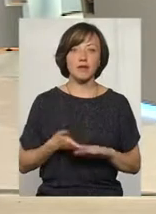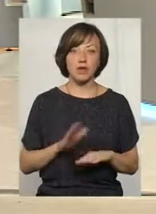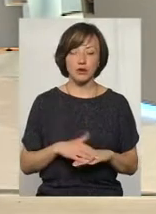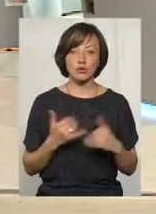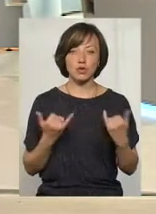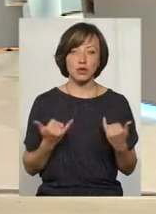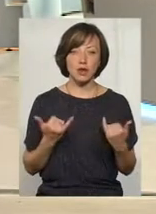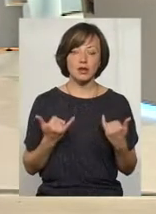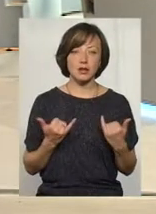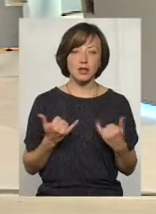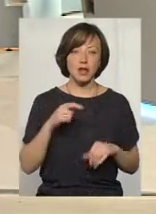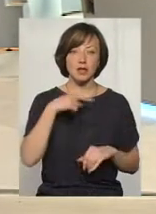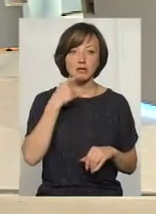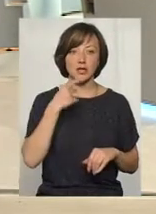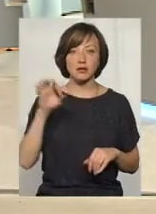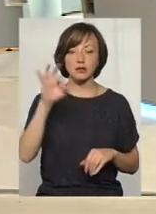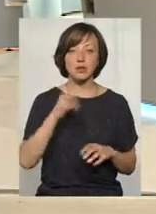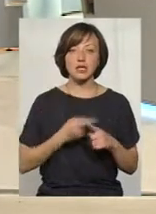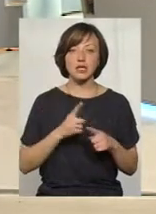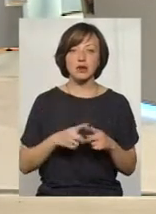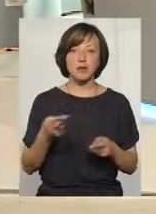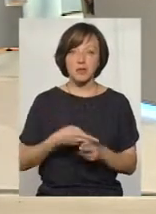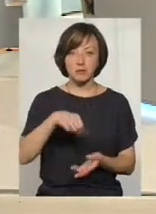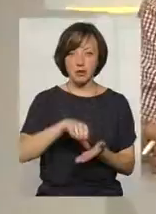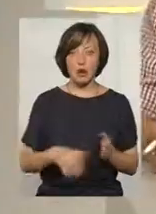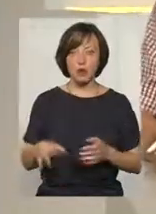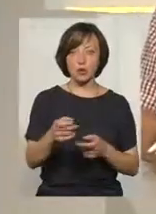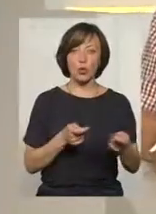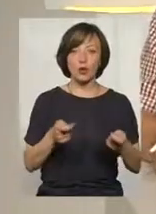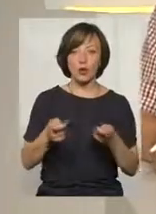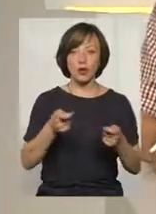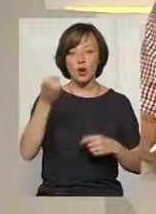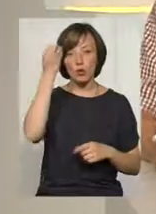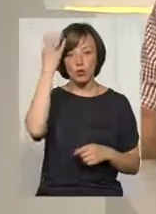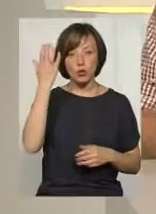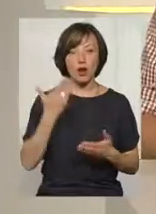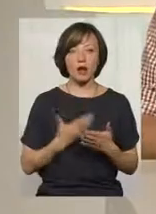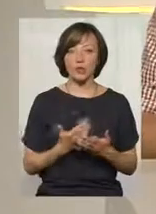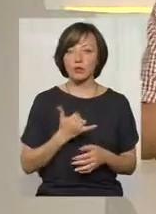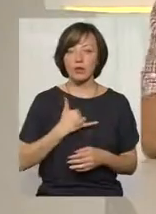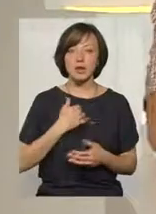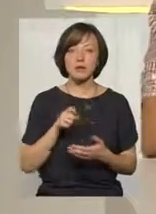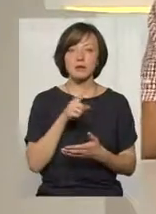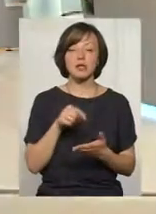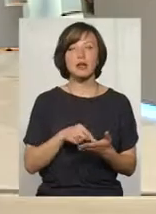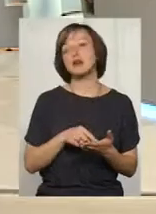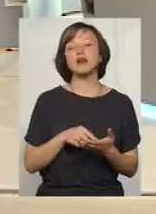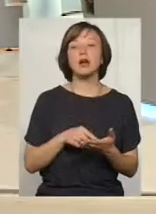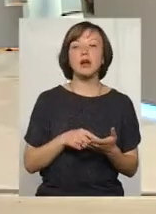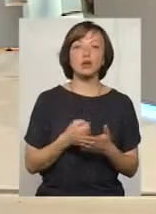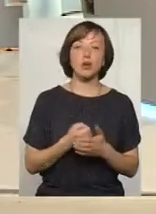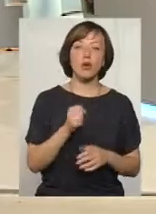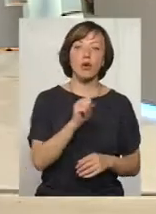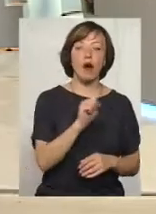звичайно, говорити про це без представників обласного управління культури. А от, ну, в мене запитання, в першу чергу, до